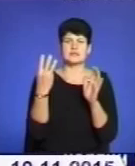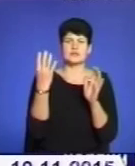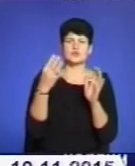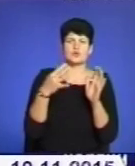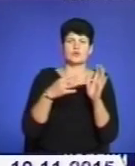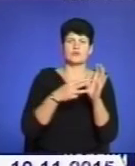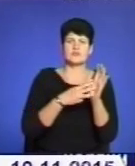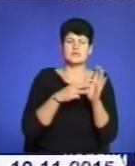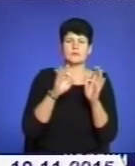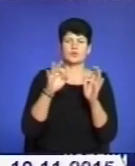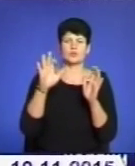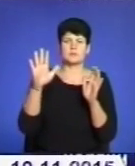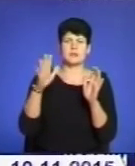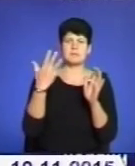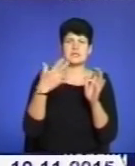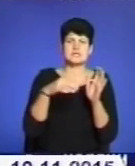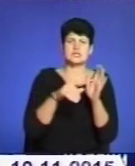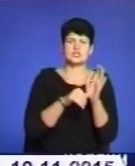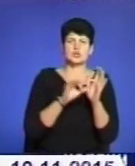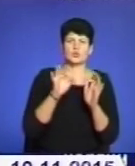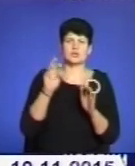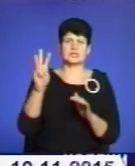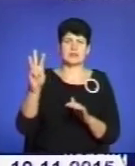05 56 03.